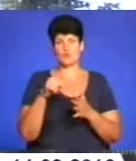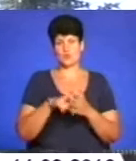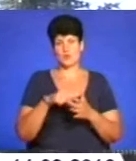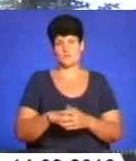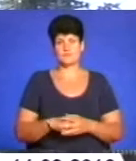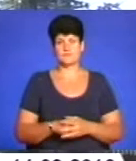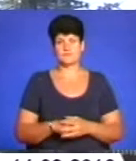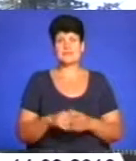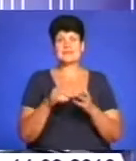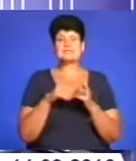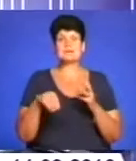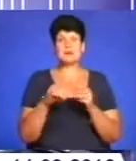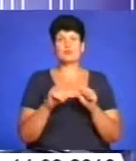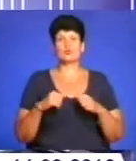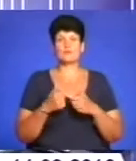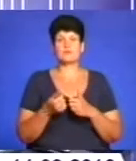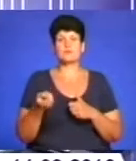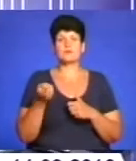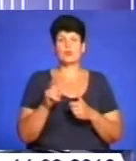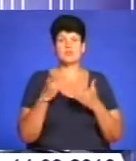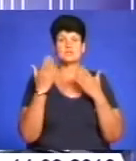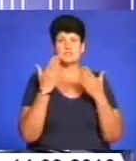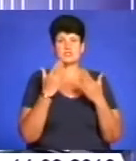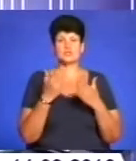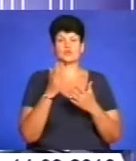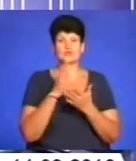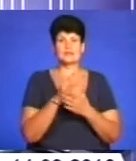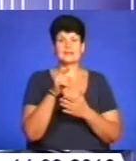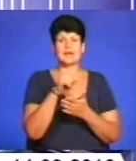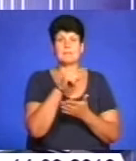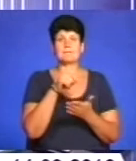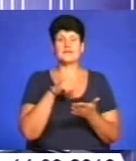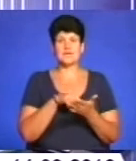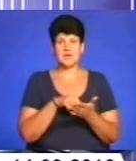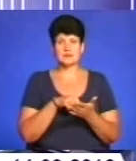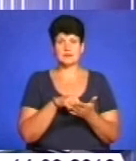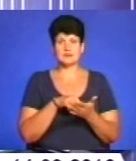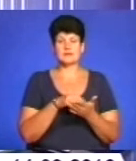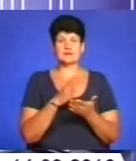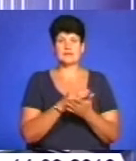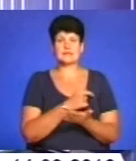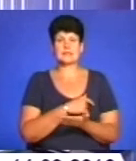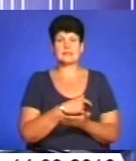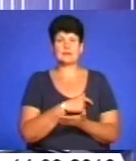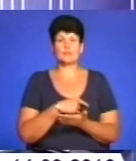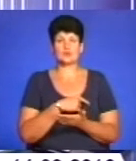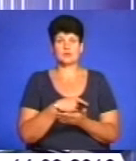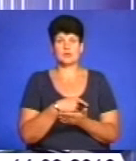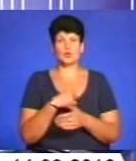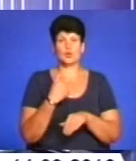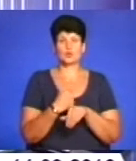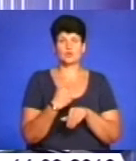Завельно комісії приходять і зачитують нам, що є таке питання. Значить, сидять депутати, головою чи